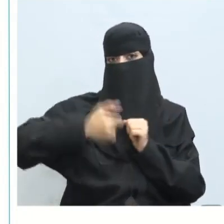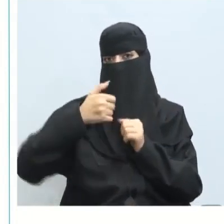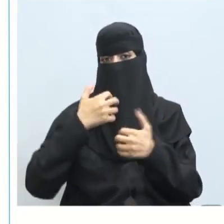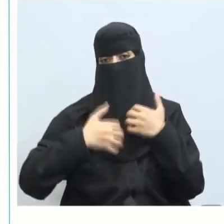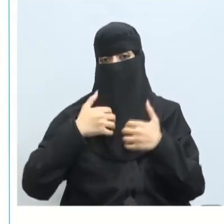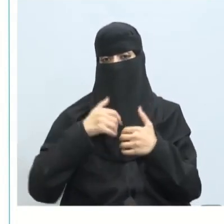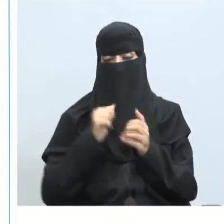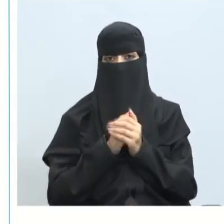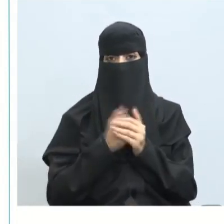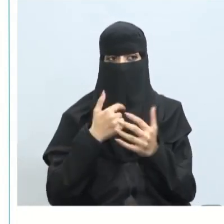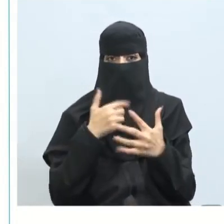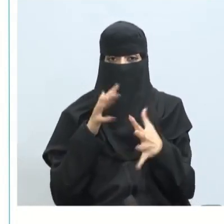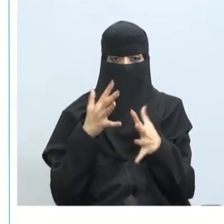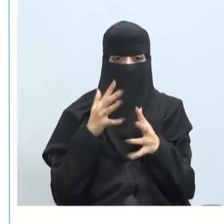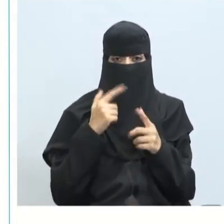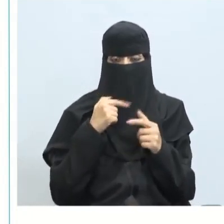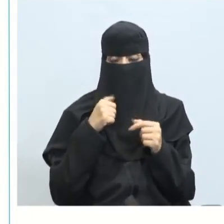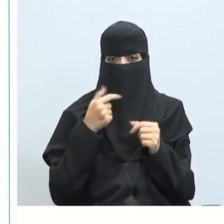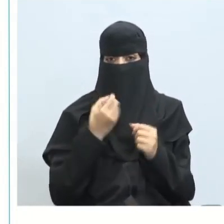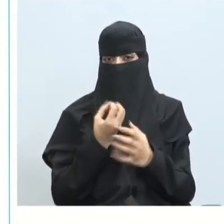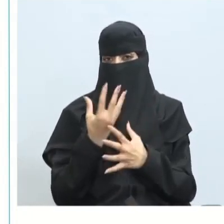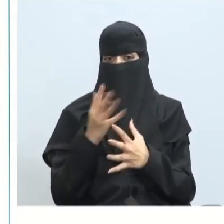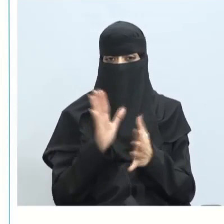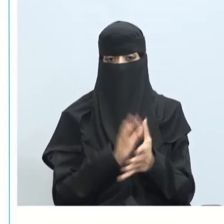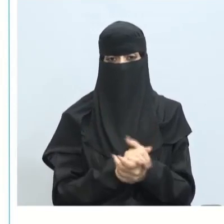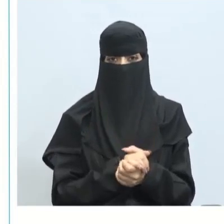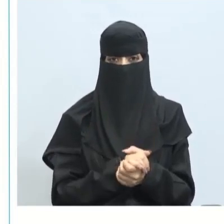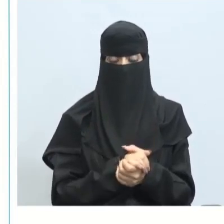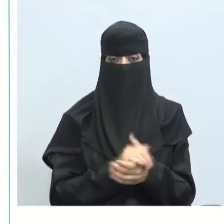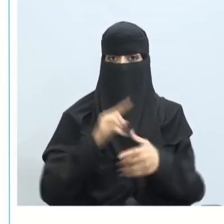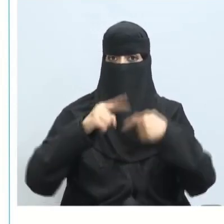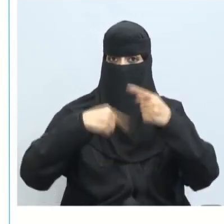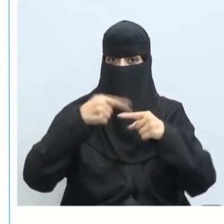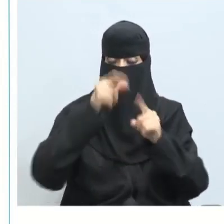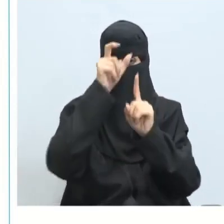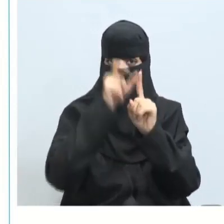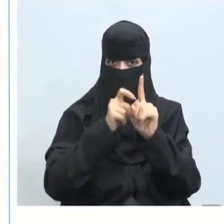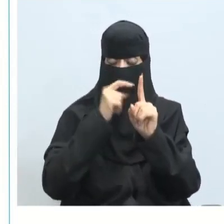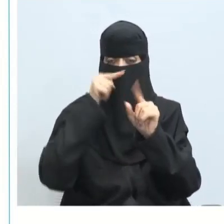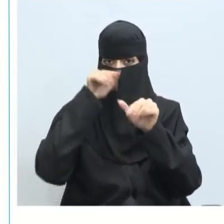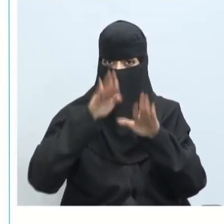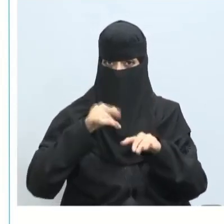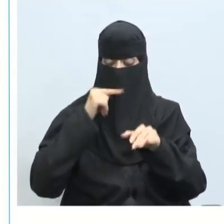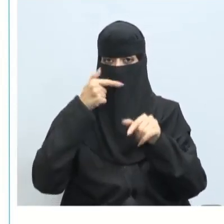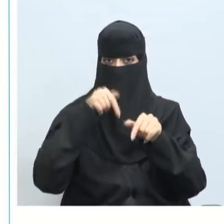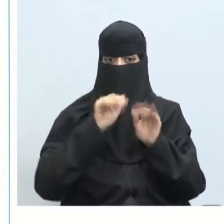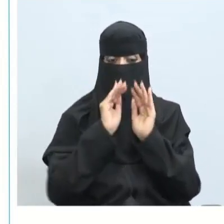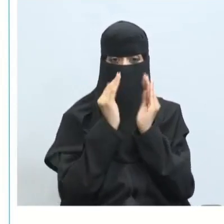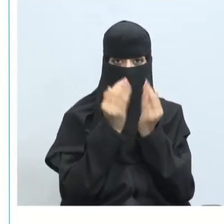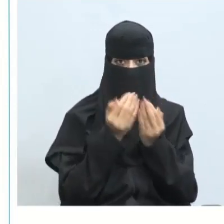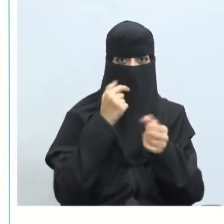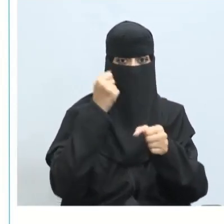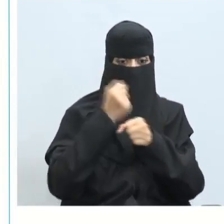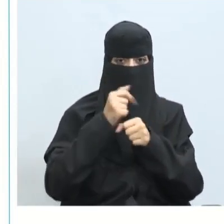الشعور بالإيجابية والتفاول كلما كان الشخص كما ذكرنا لديه إدارة للمهام وفق